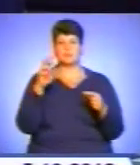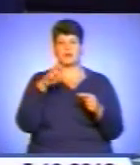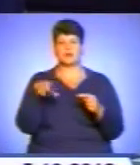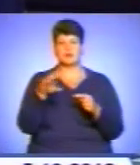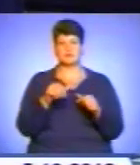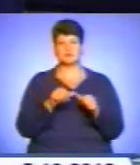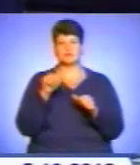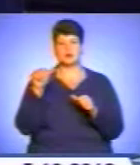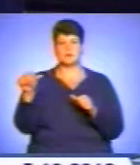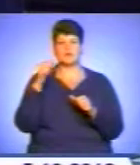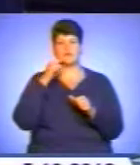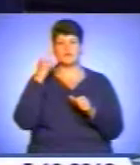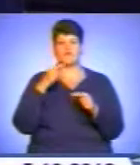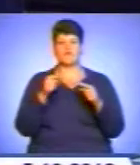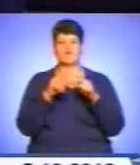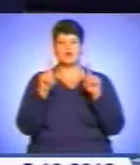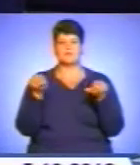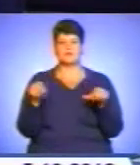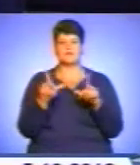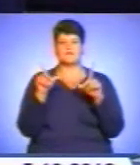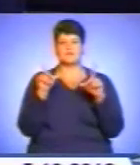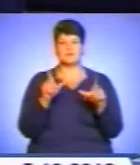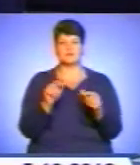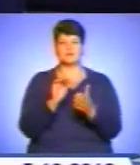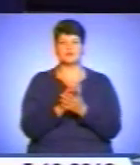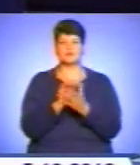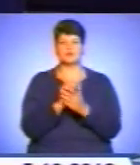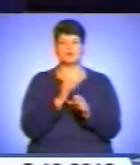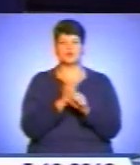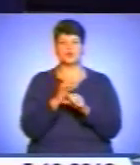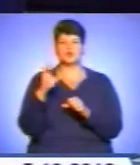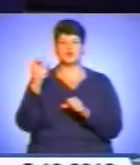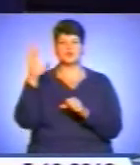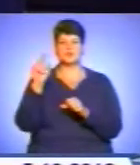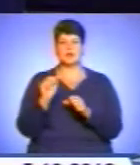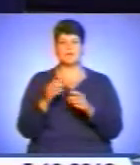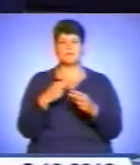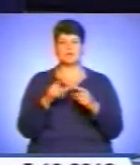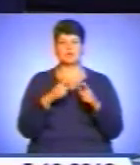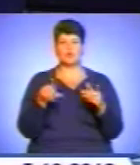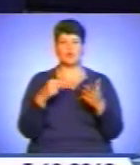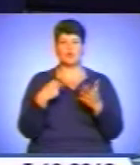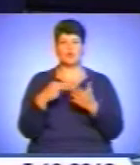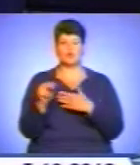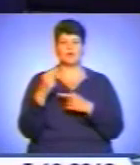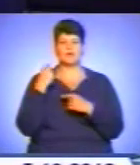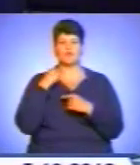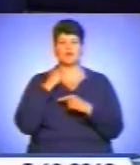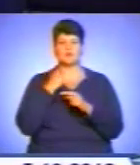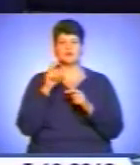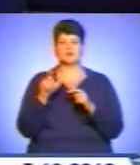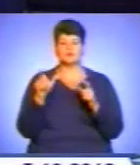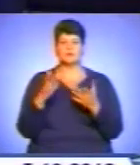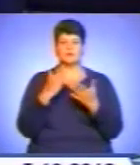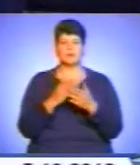Росією. В рамках візиту глава уряду ознайомився з роботою соціальних магазинів. Під гаслом «Купуй Кировоградське» мешканці регіону